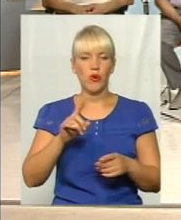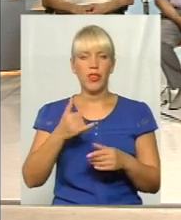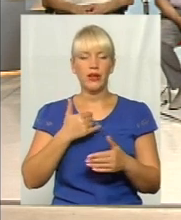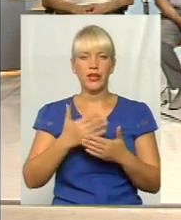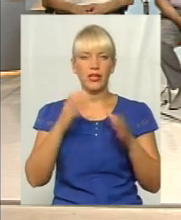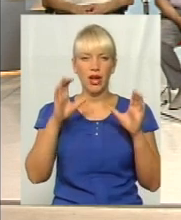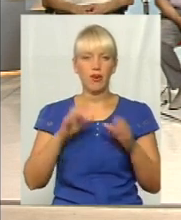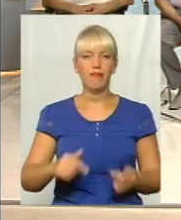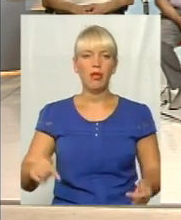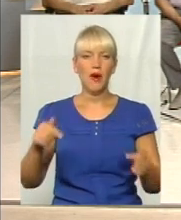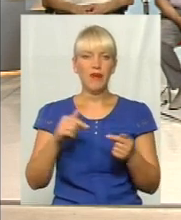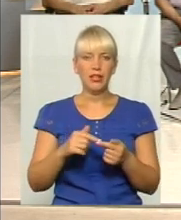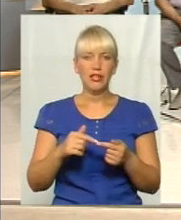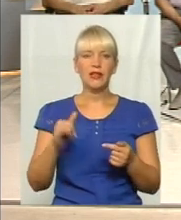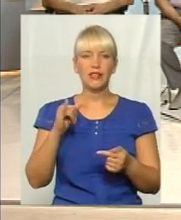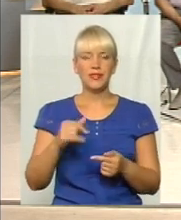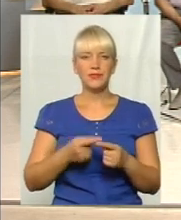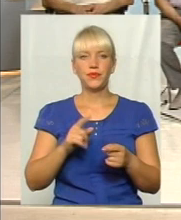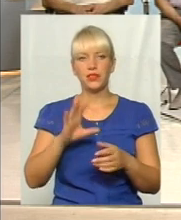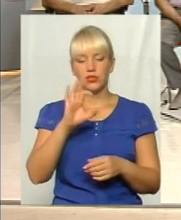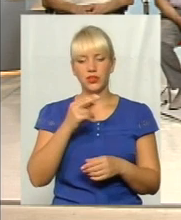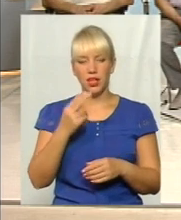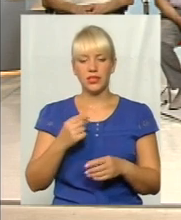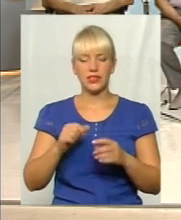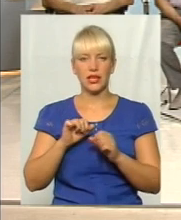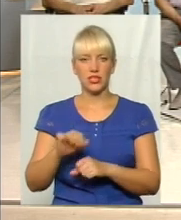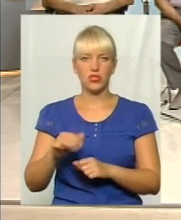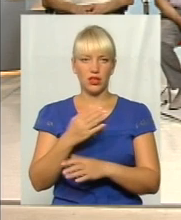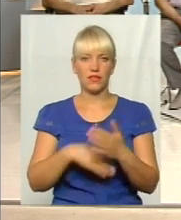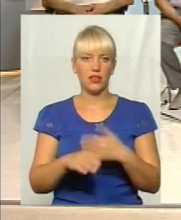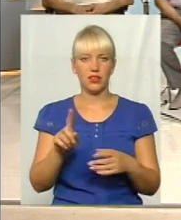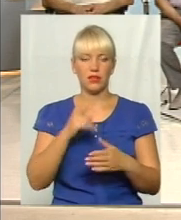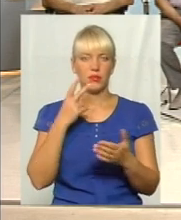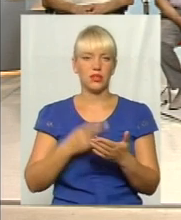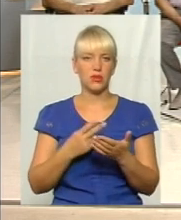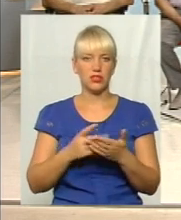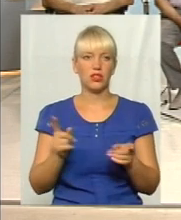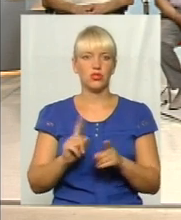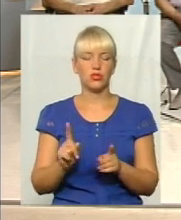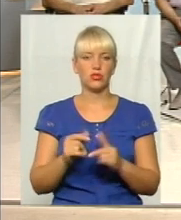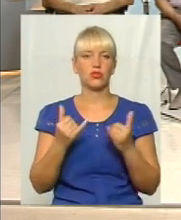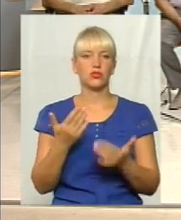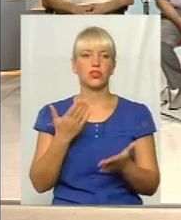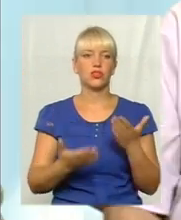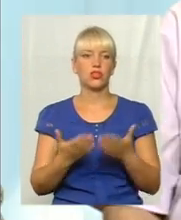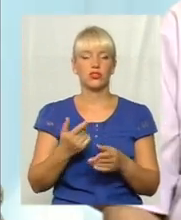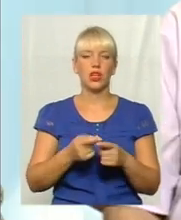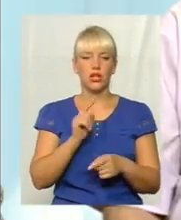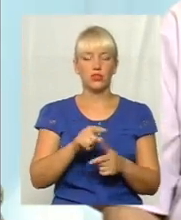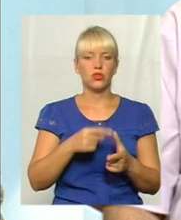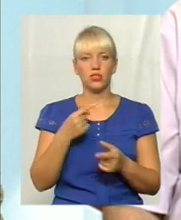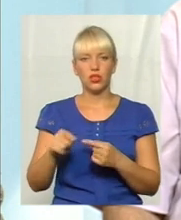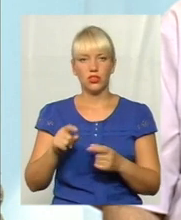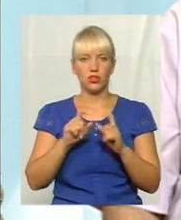відповідний про основи соціальної захищених сінголідів, який передбачає, що сьогодні, якщо якийсь той чи інший об'єкт